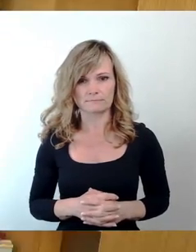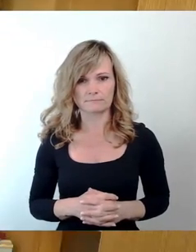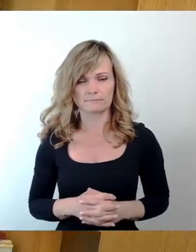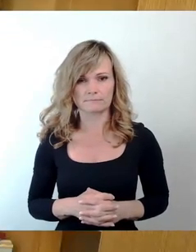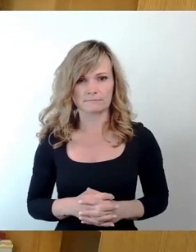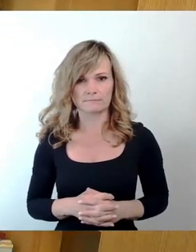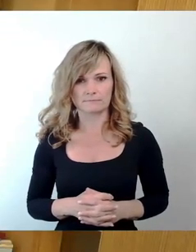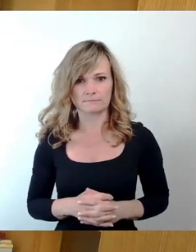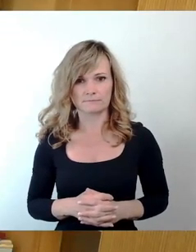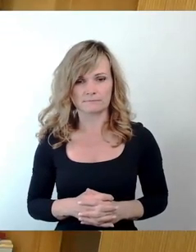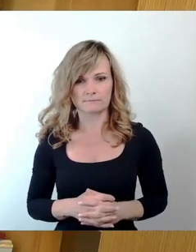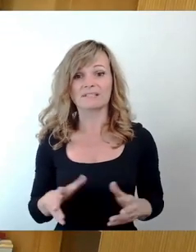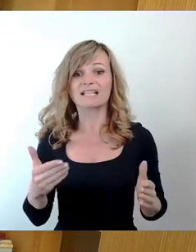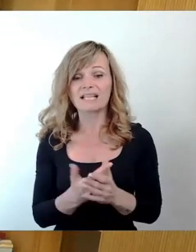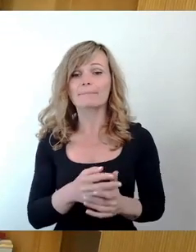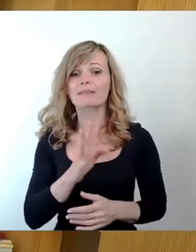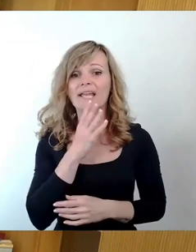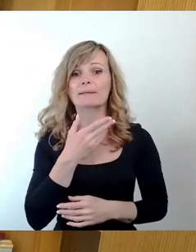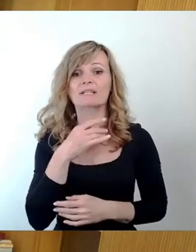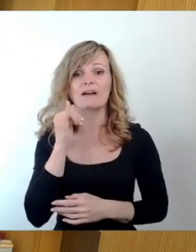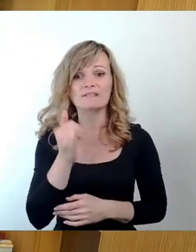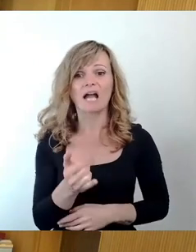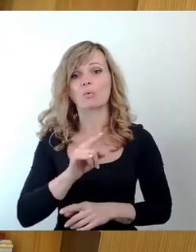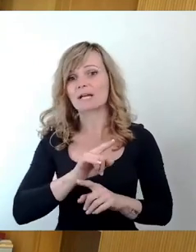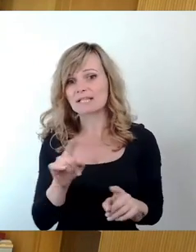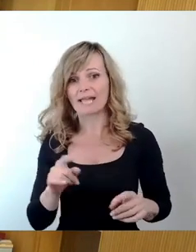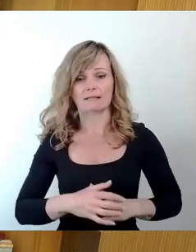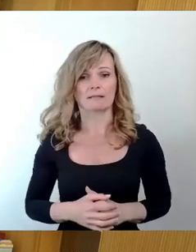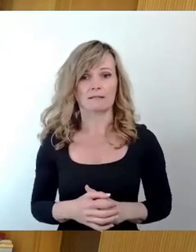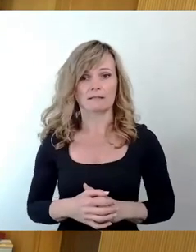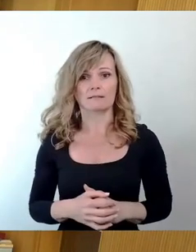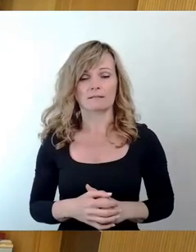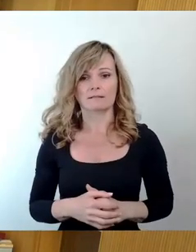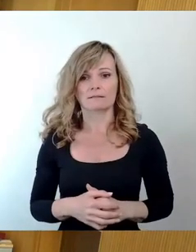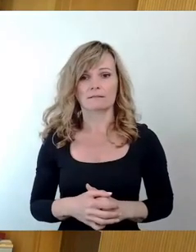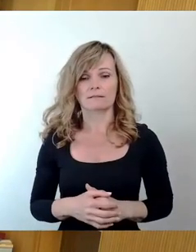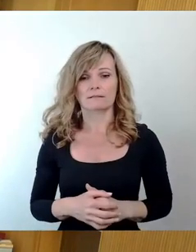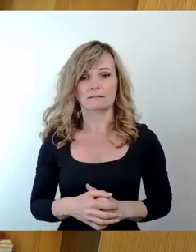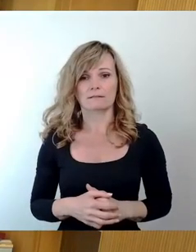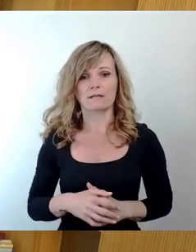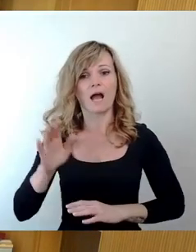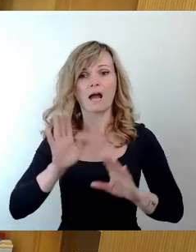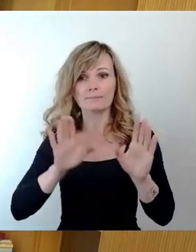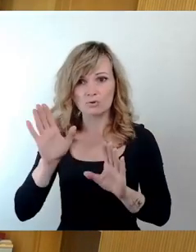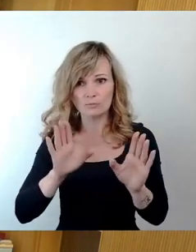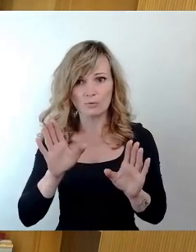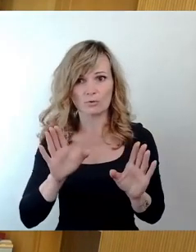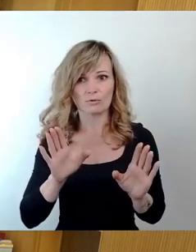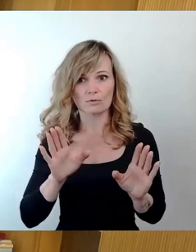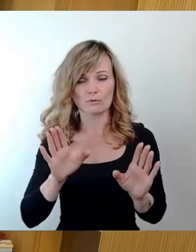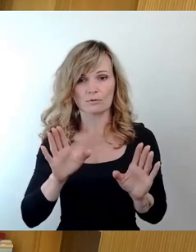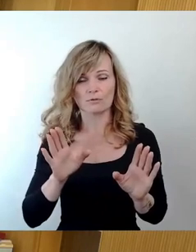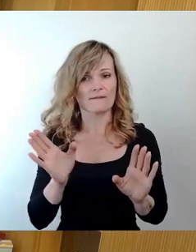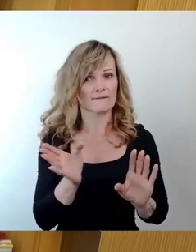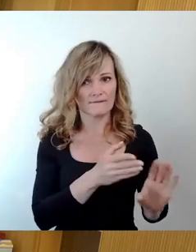Gibt es Redebedarf, ja oder nein? Nein, also würden wir das dann hier von der Abstimmung erstmal wegnehmen und